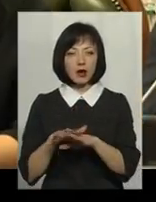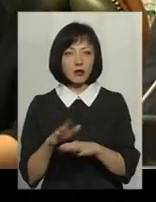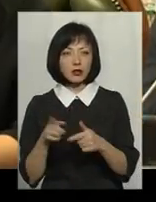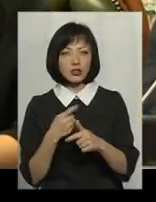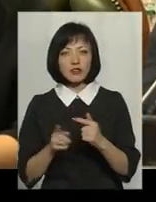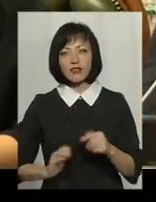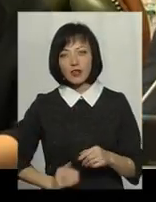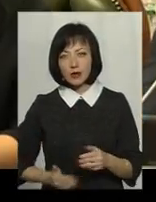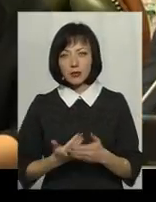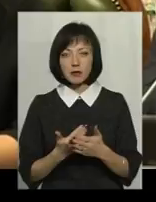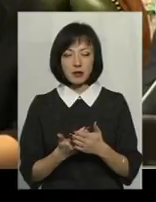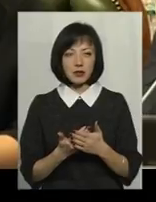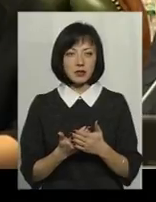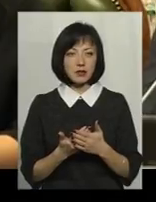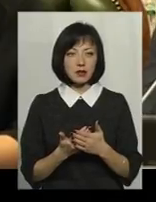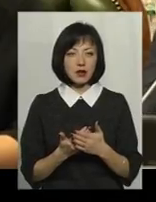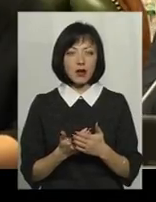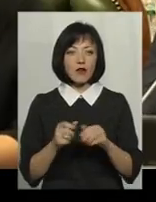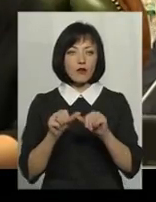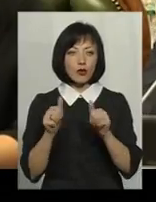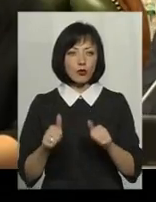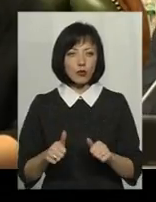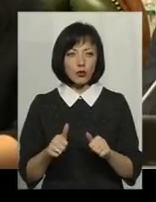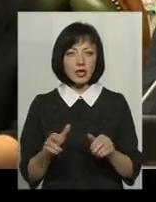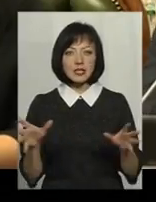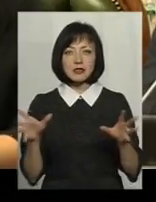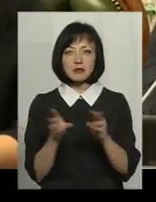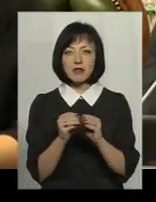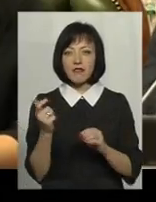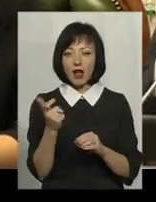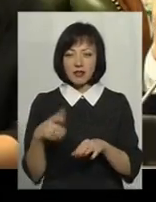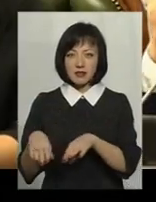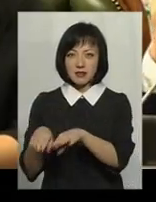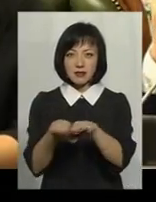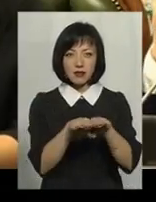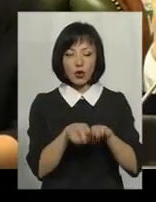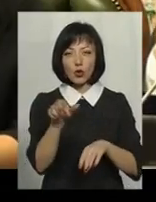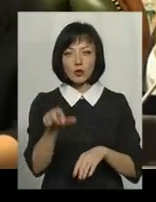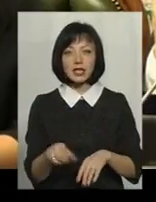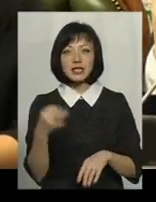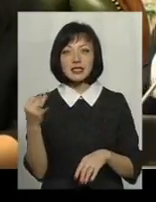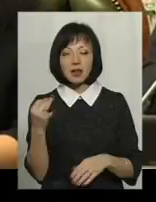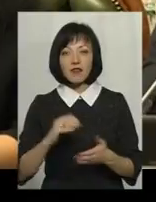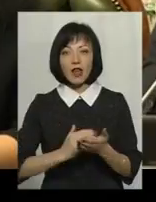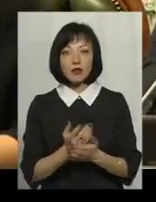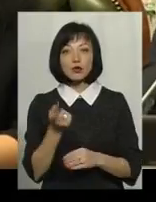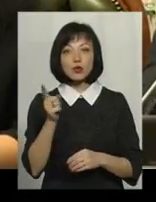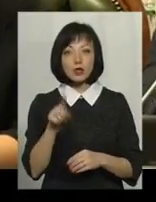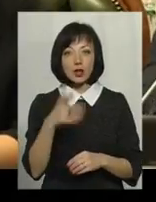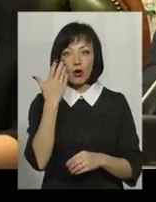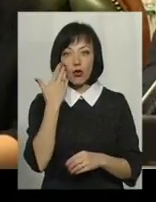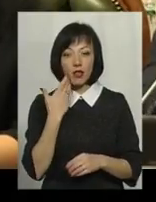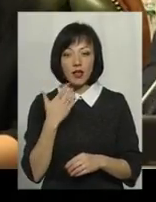фірми, чи супермаркетом, а воно формує співвласництво. Тобто людина зацікавлена по якості тоді, коли